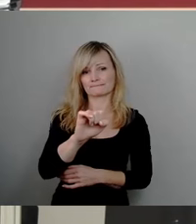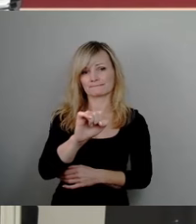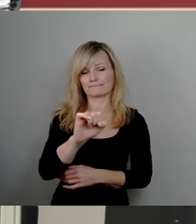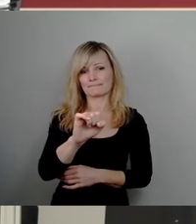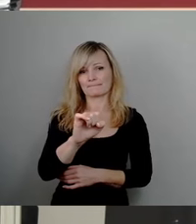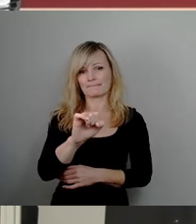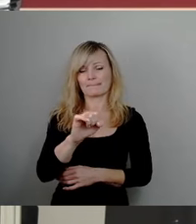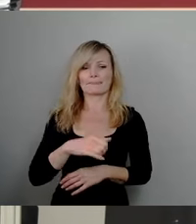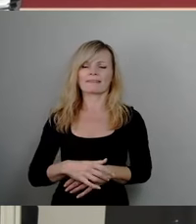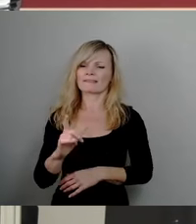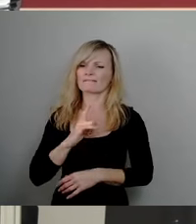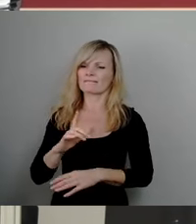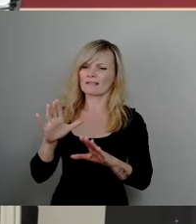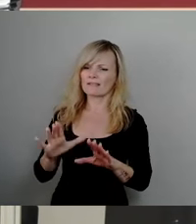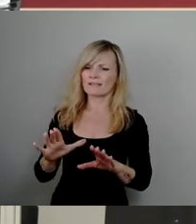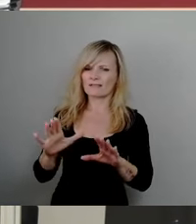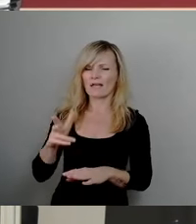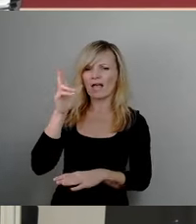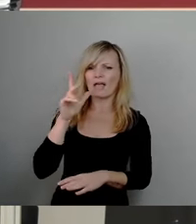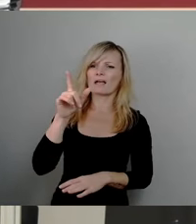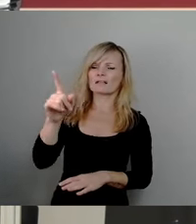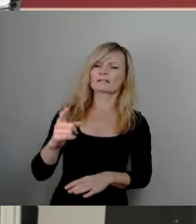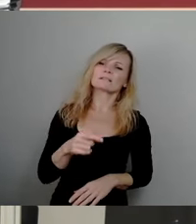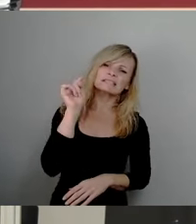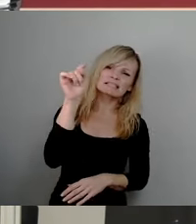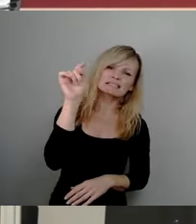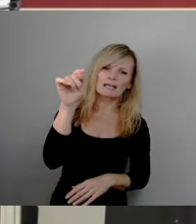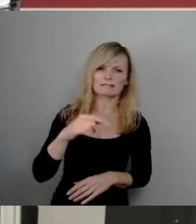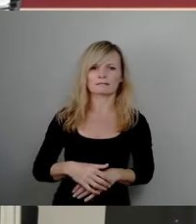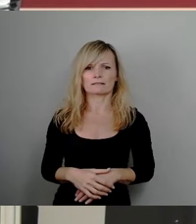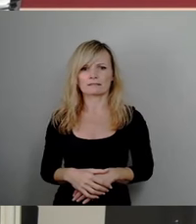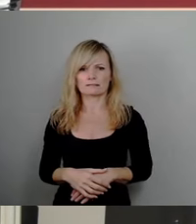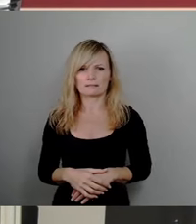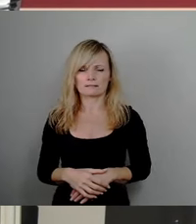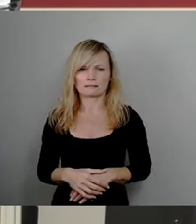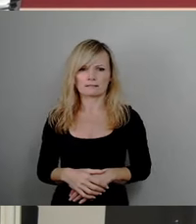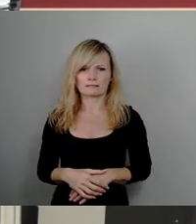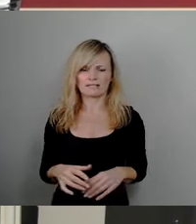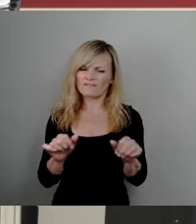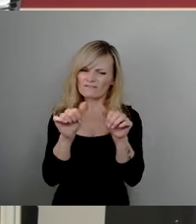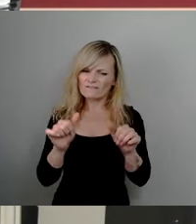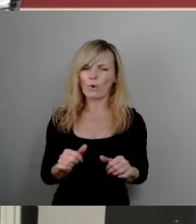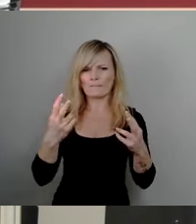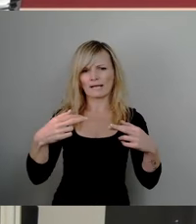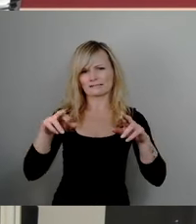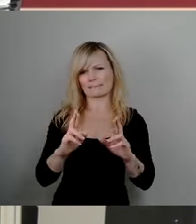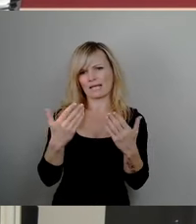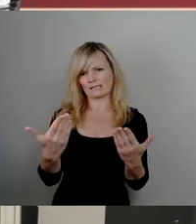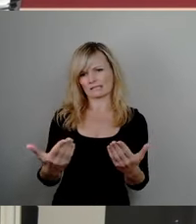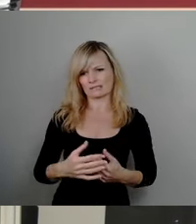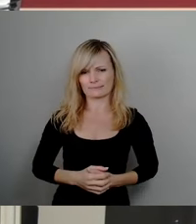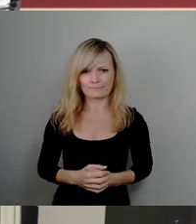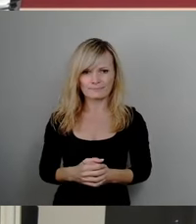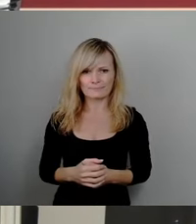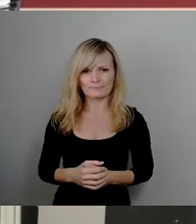Erwartet mal, dort die Herren, die erlauchten Herren dort, es ist glaube ich eine Form des Respekts hier, wenn